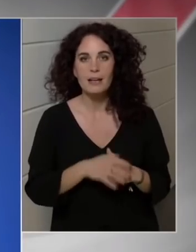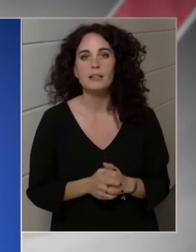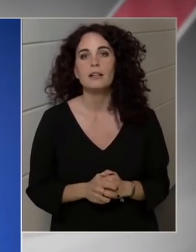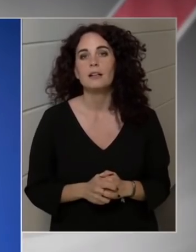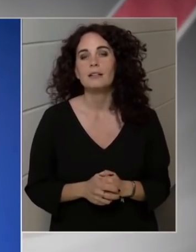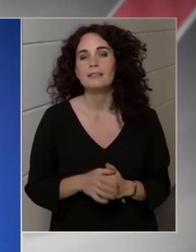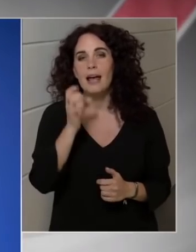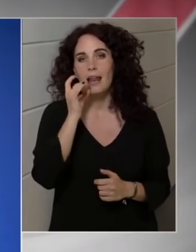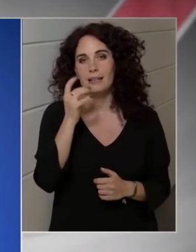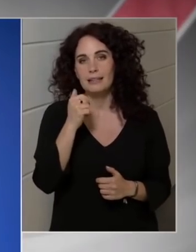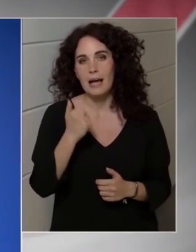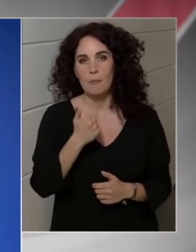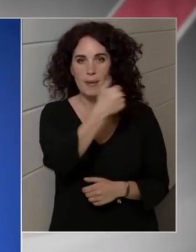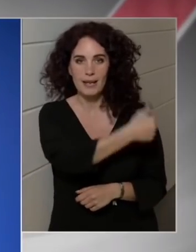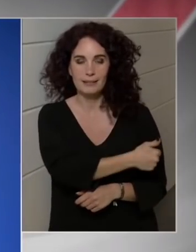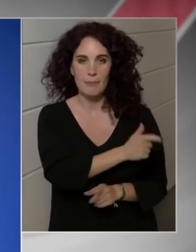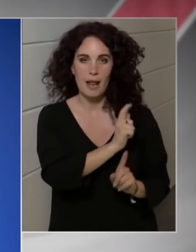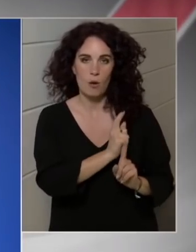megvédje.